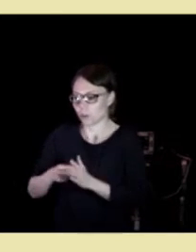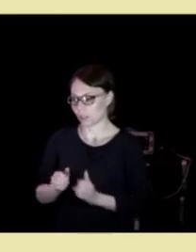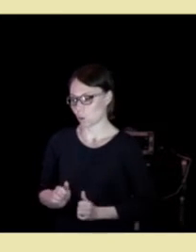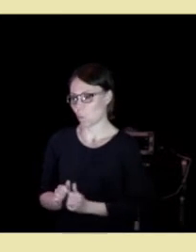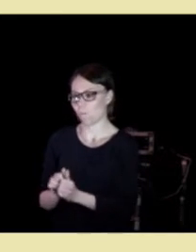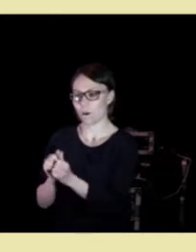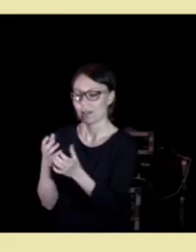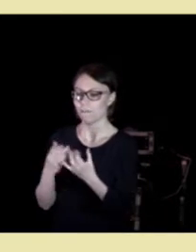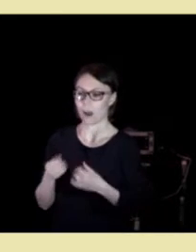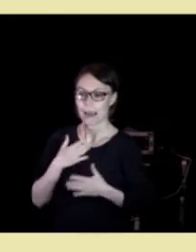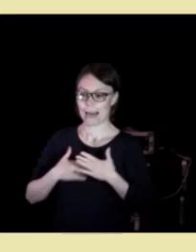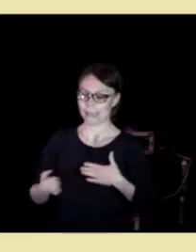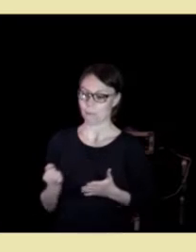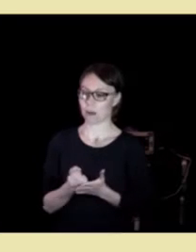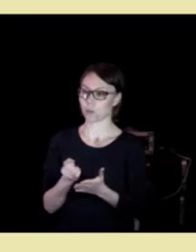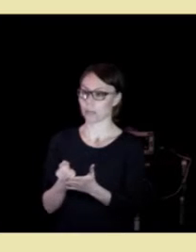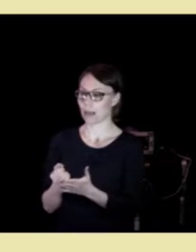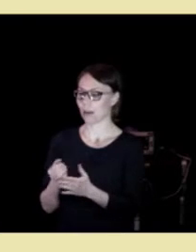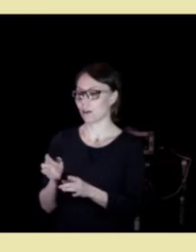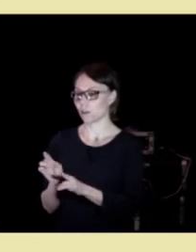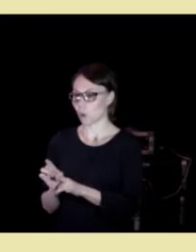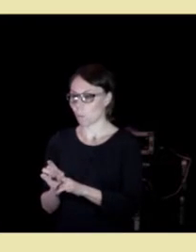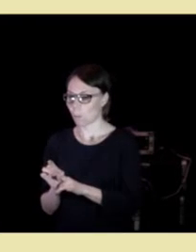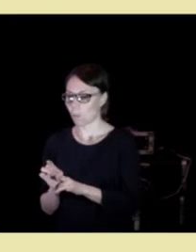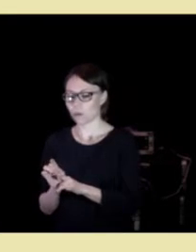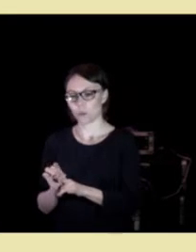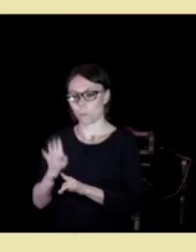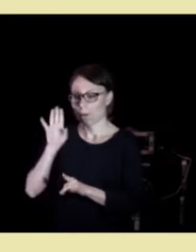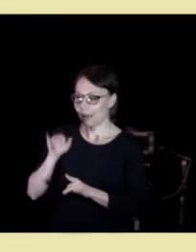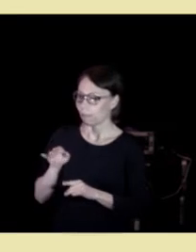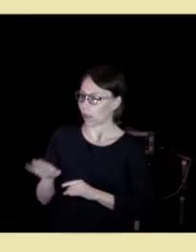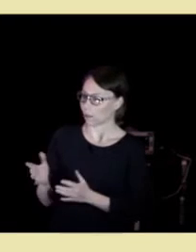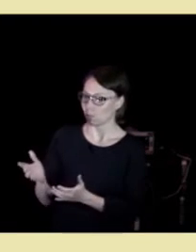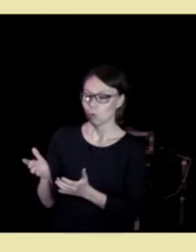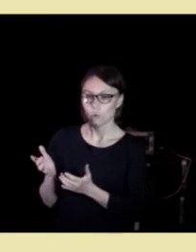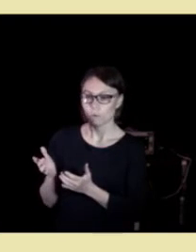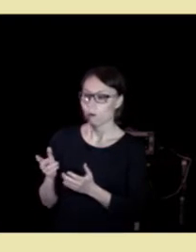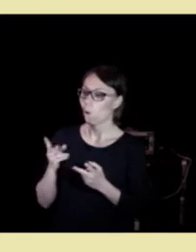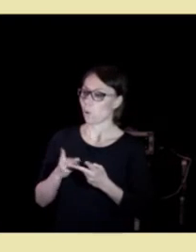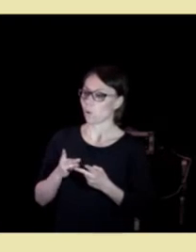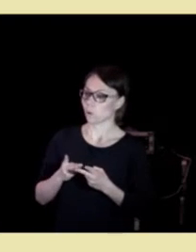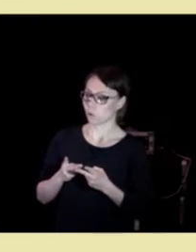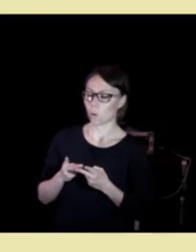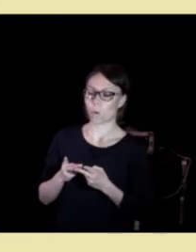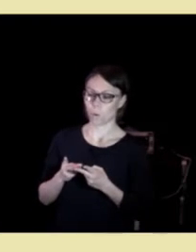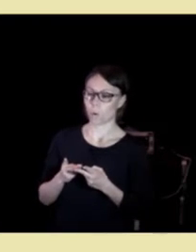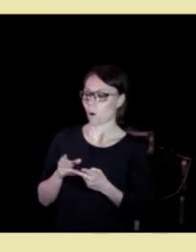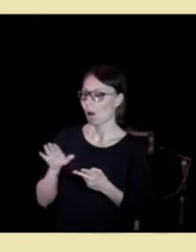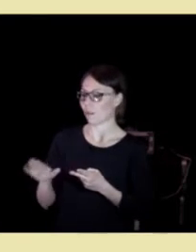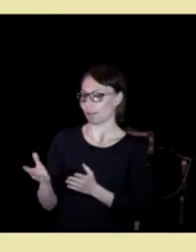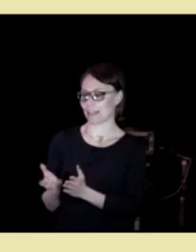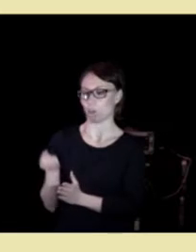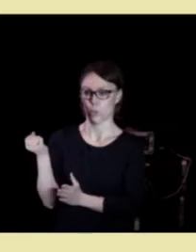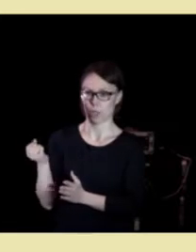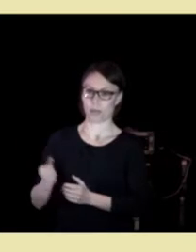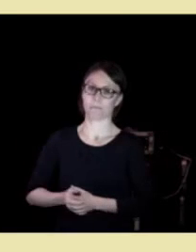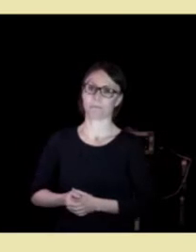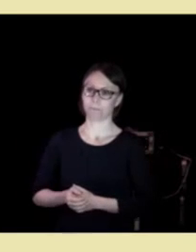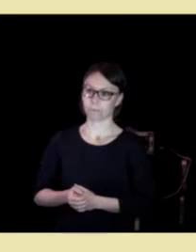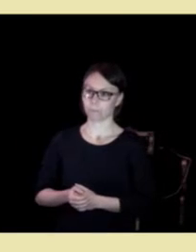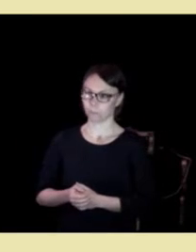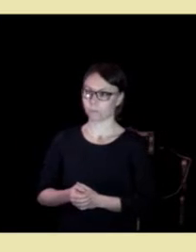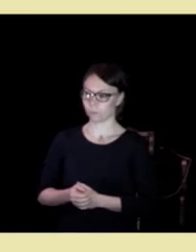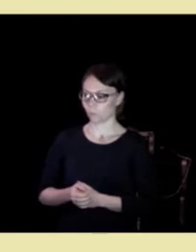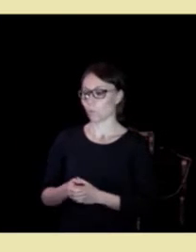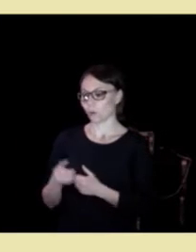oppfølging fra helsepersonell som kjenner både hans behov, men ikke minst også hans ressurser. Det vil